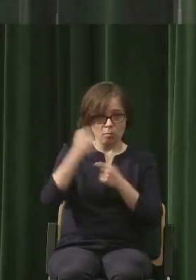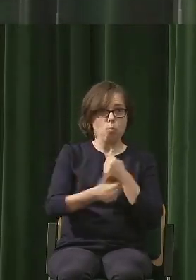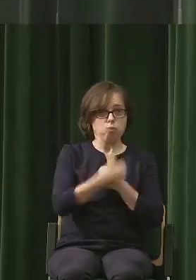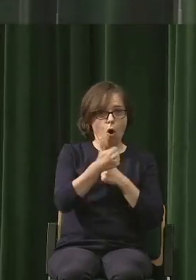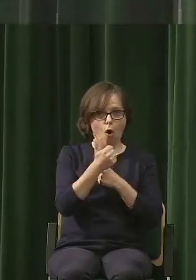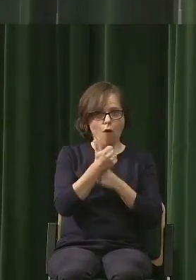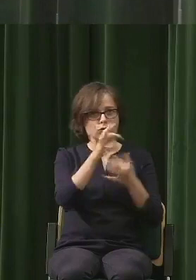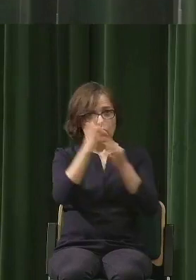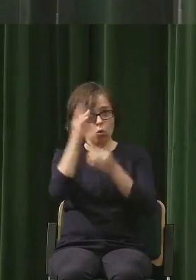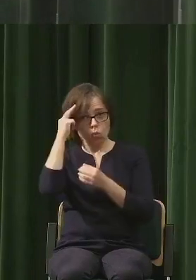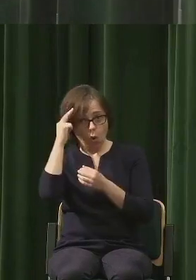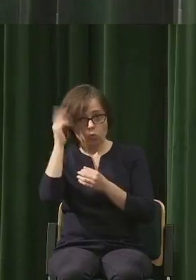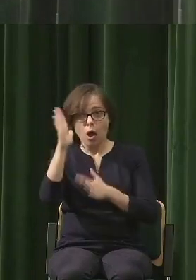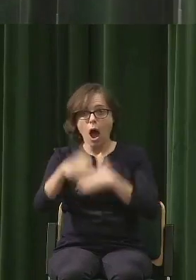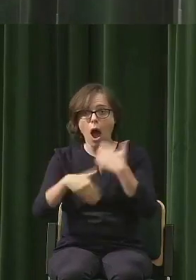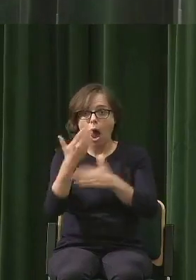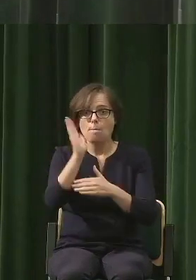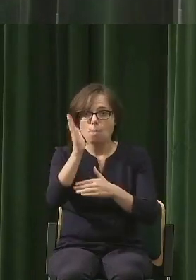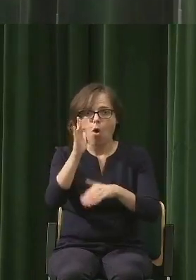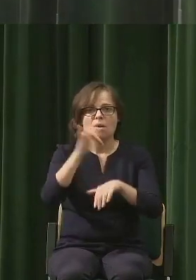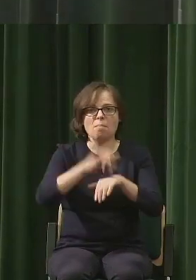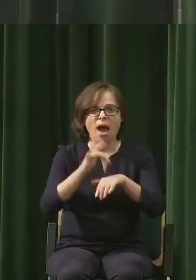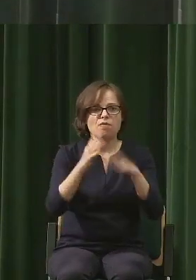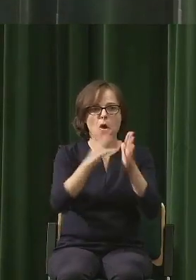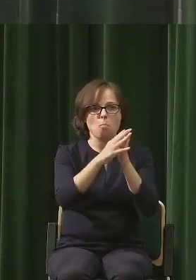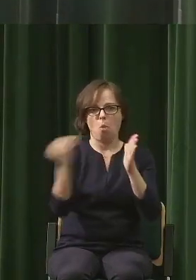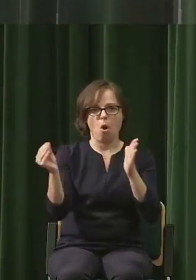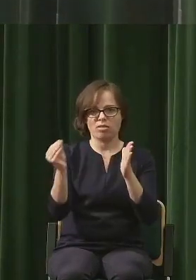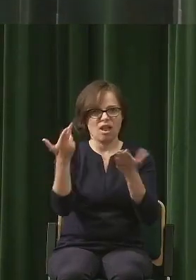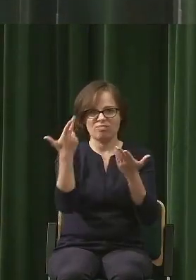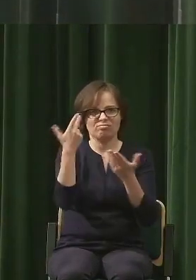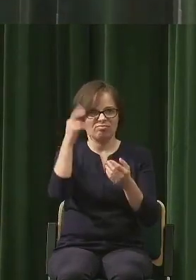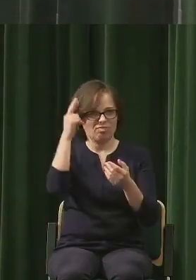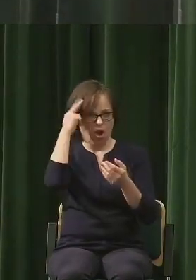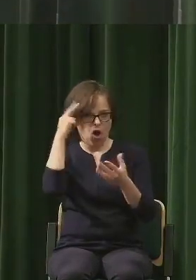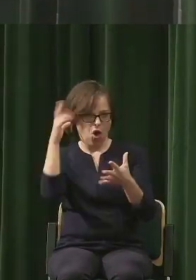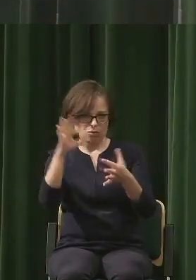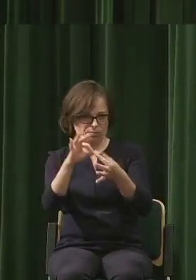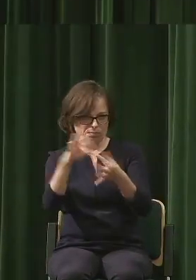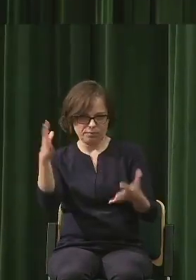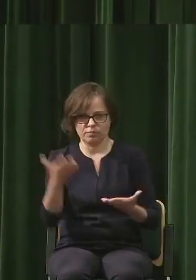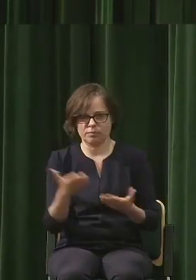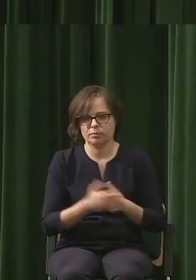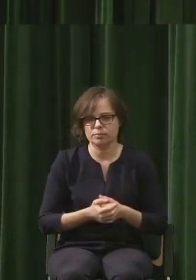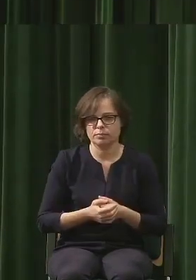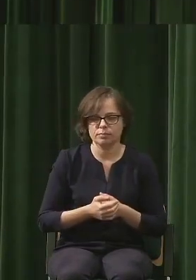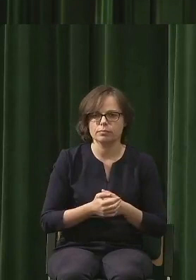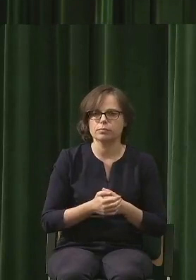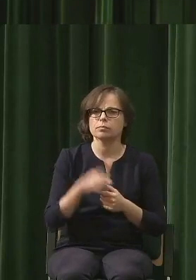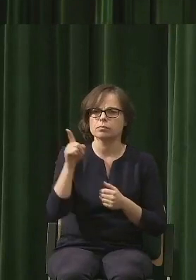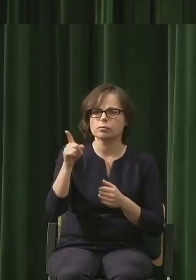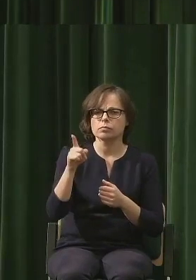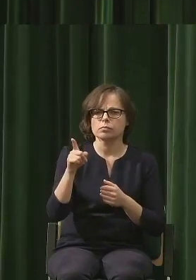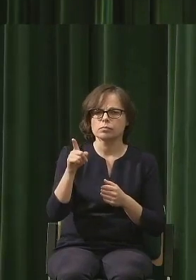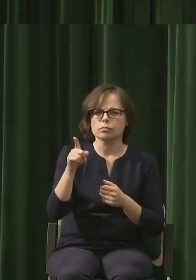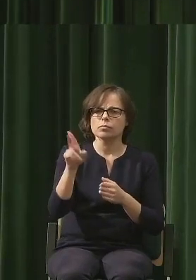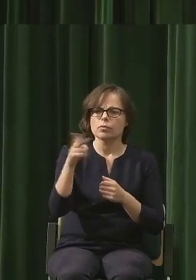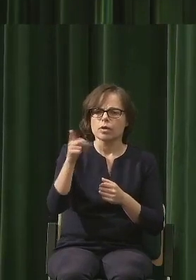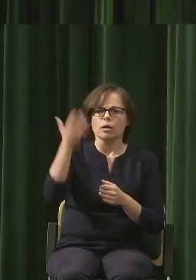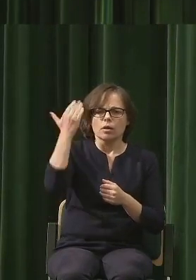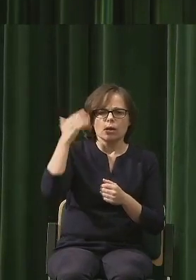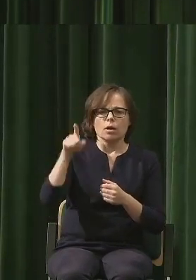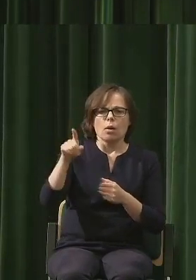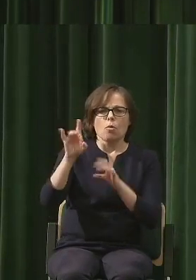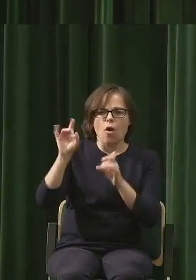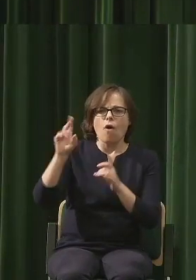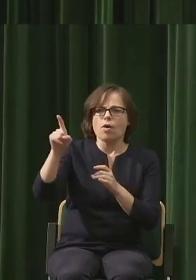Kiedyś pan, panie profesorze, użył takiego bardzo fajnego porównania, którego często używam przy naszych spotkaniach. Zaczęło się